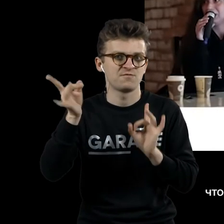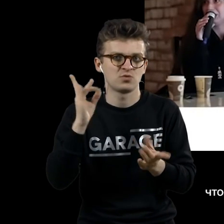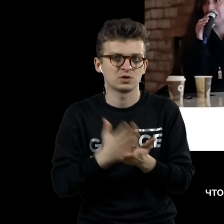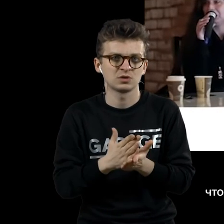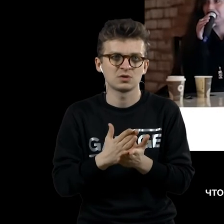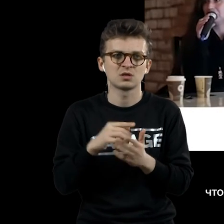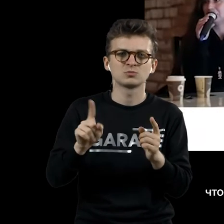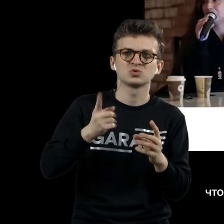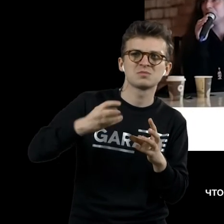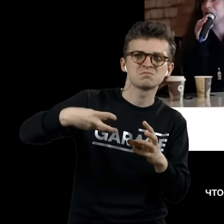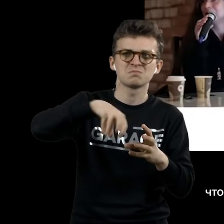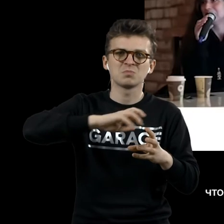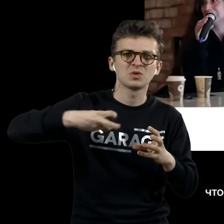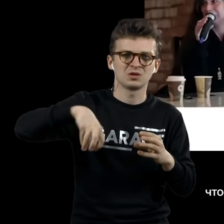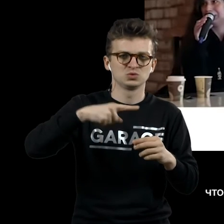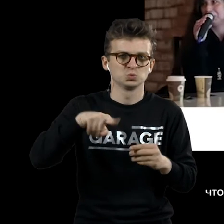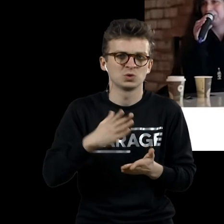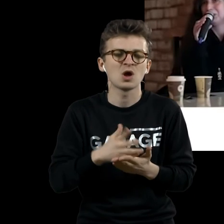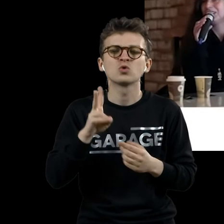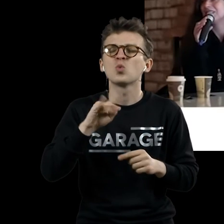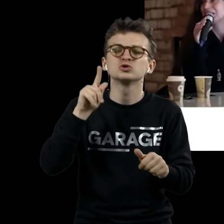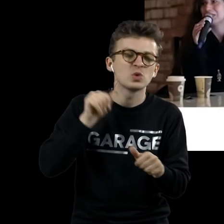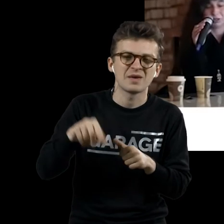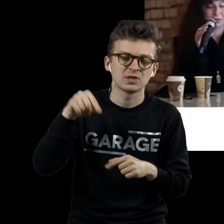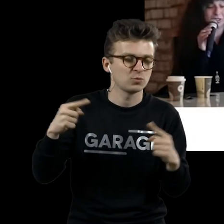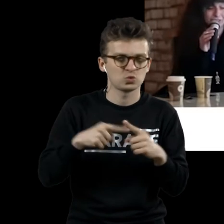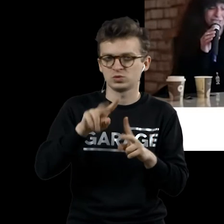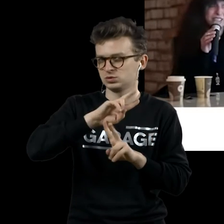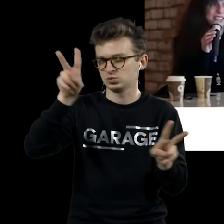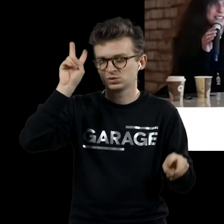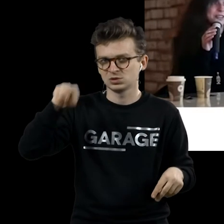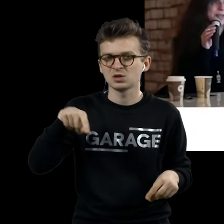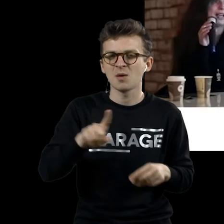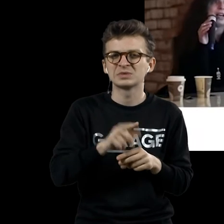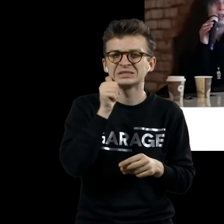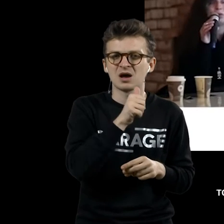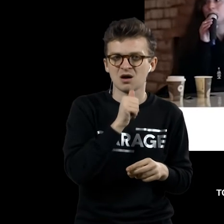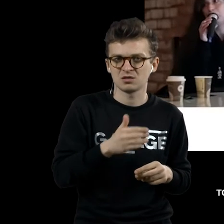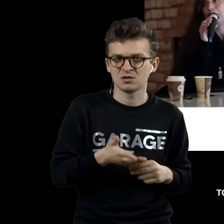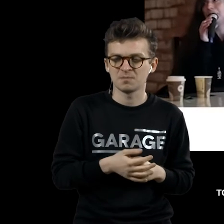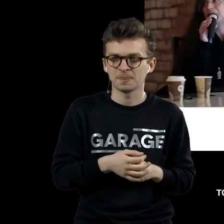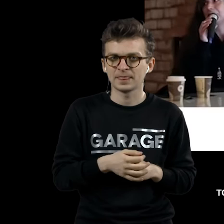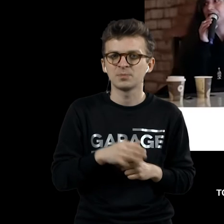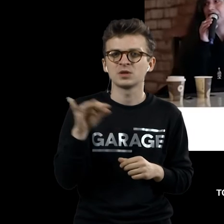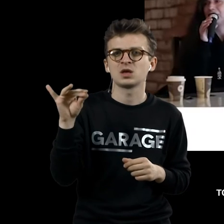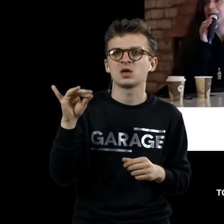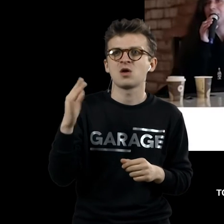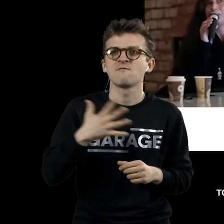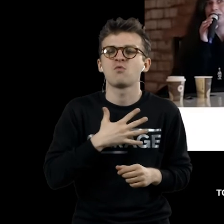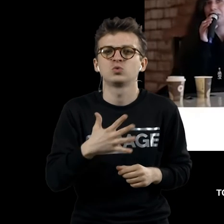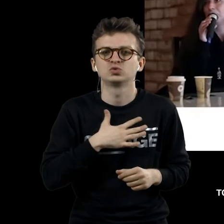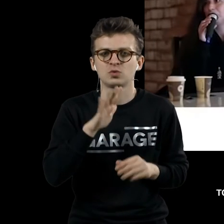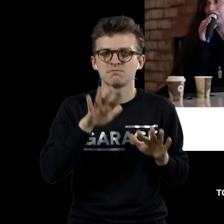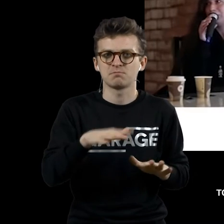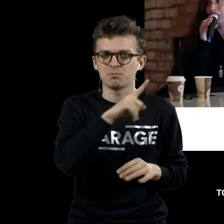перекатывается. Но никто не знает, что же именно там. Такая вот предмет-загадка, предмет-тайник. «Воздух Парижа» – гениальное